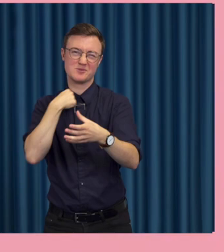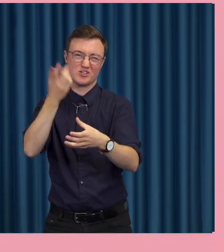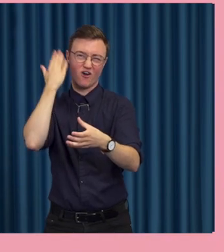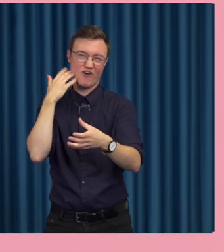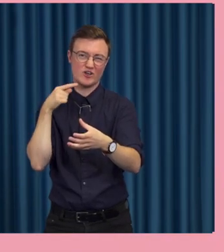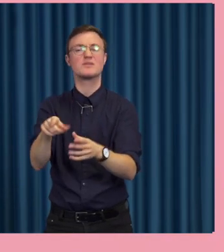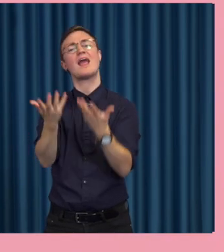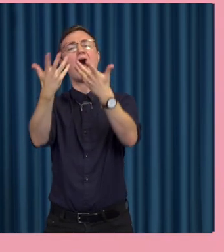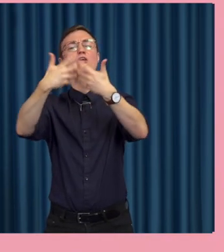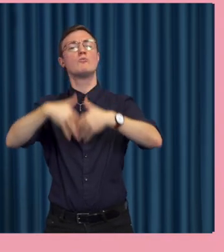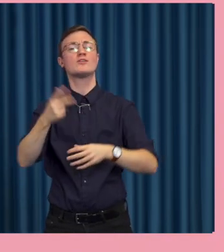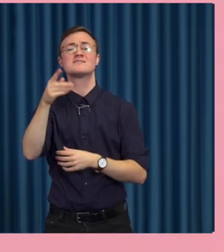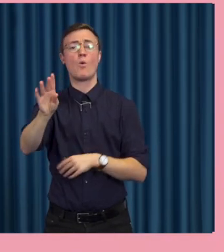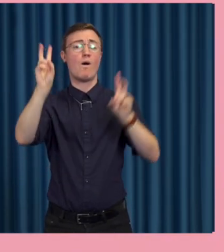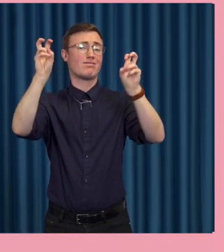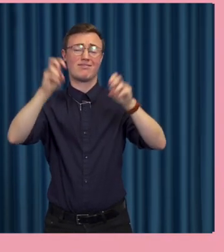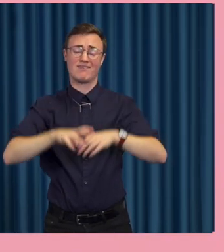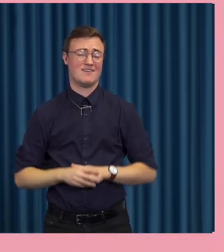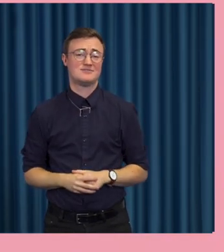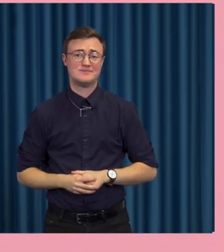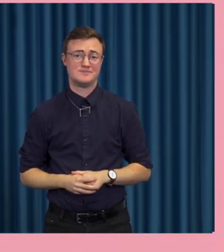det är en automationskod kan man säga.